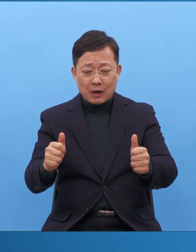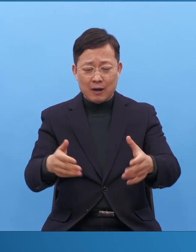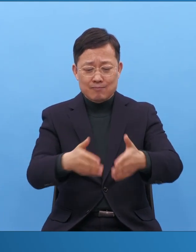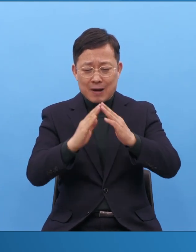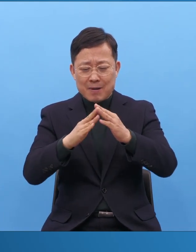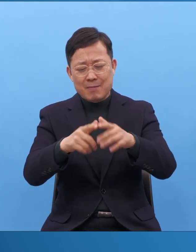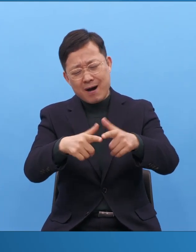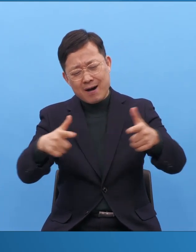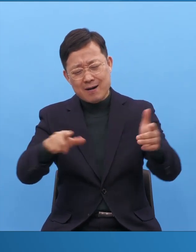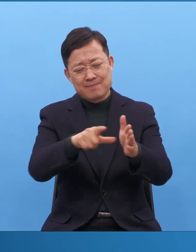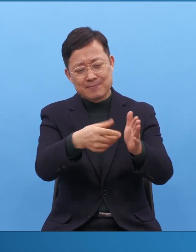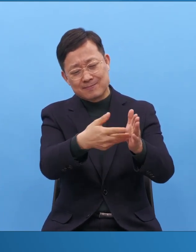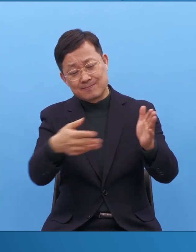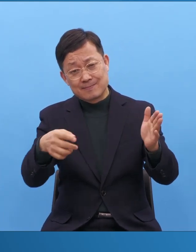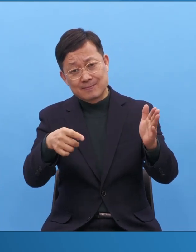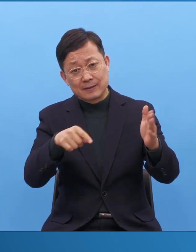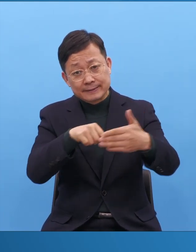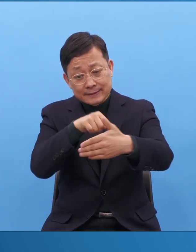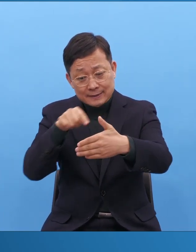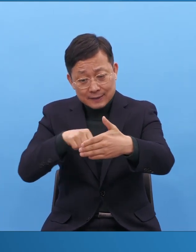플랫폼을 만들었고요.